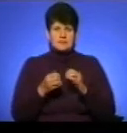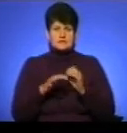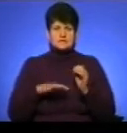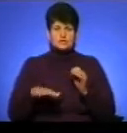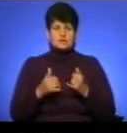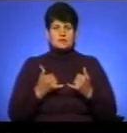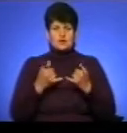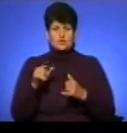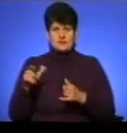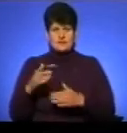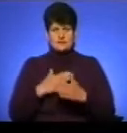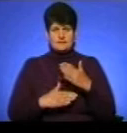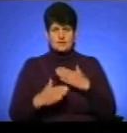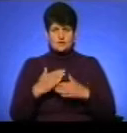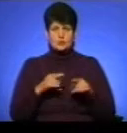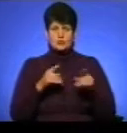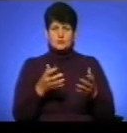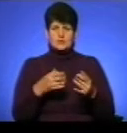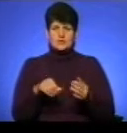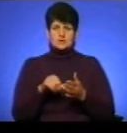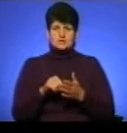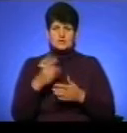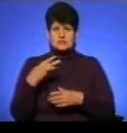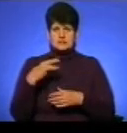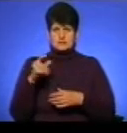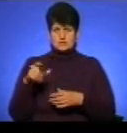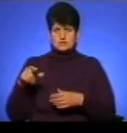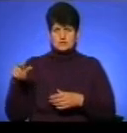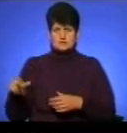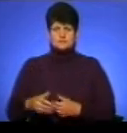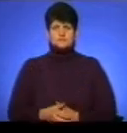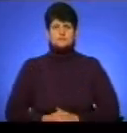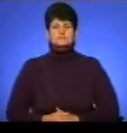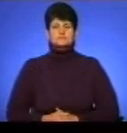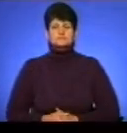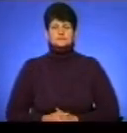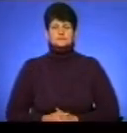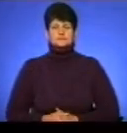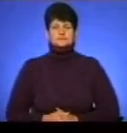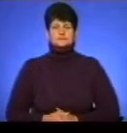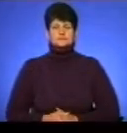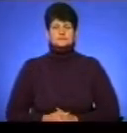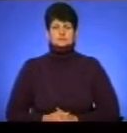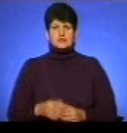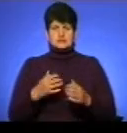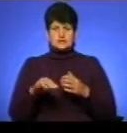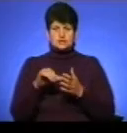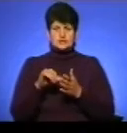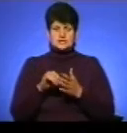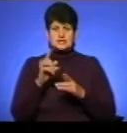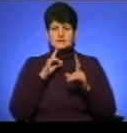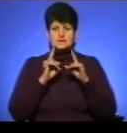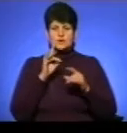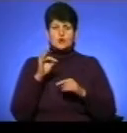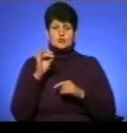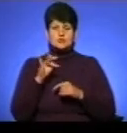людей з інвалідністю». У ньому взяли участь 30 осіб. Подробиці у сюжеті. Серед учасників семінару